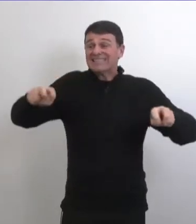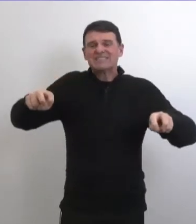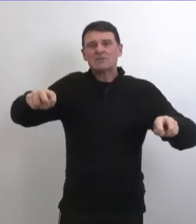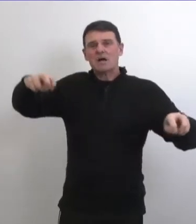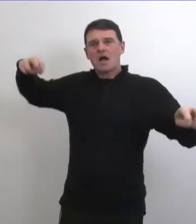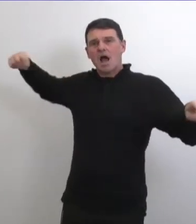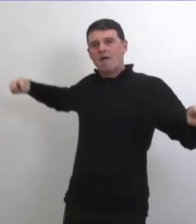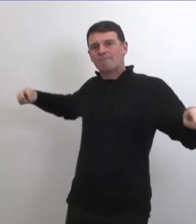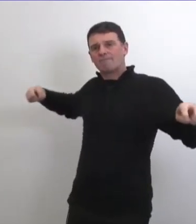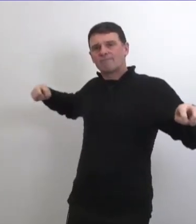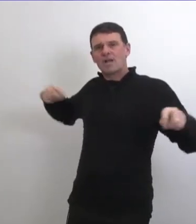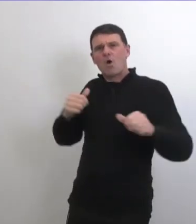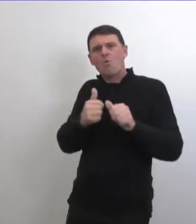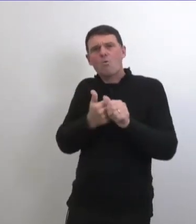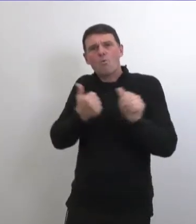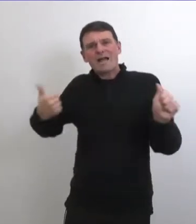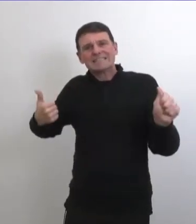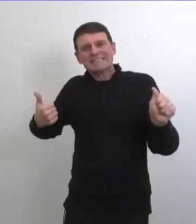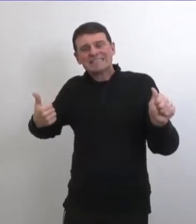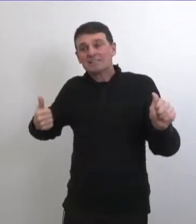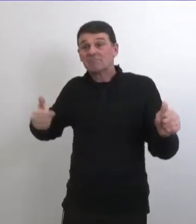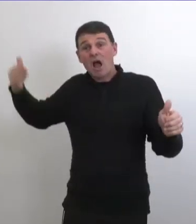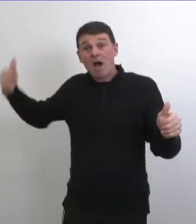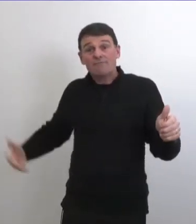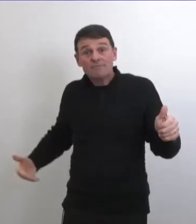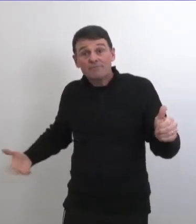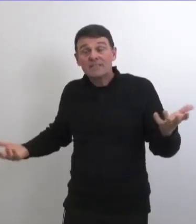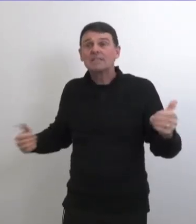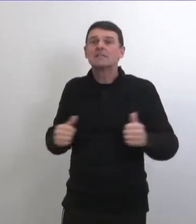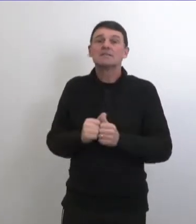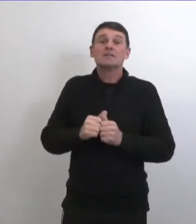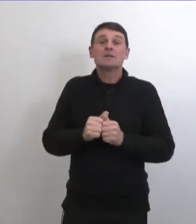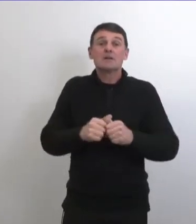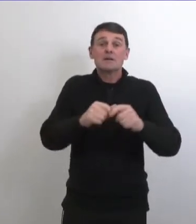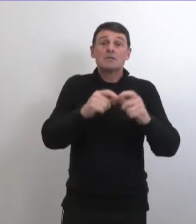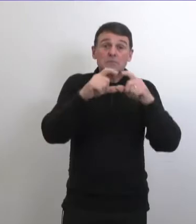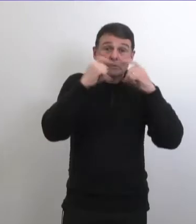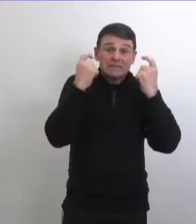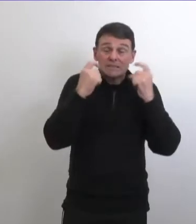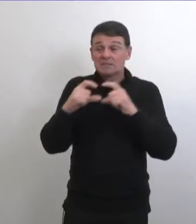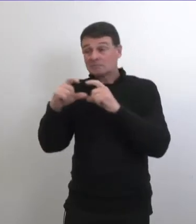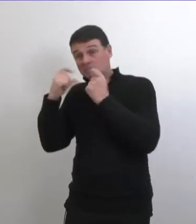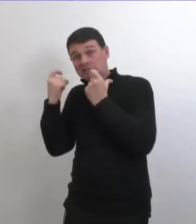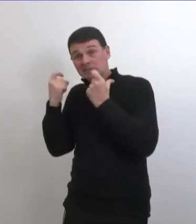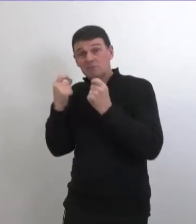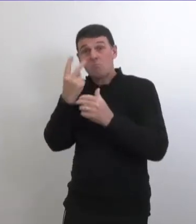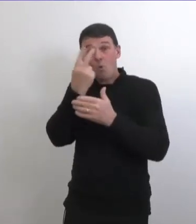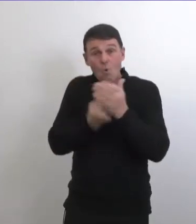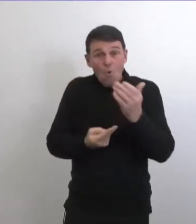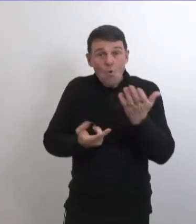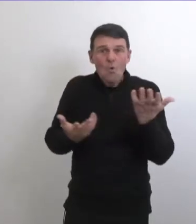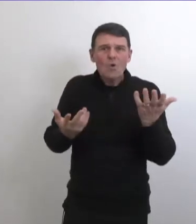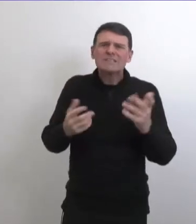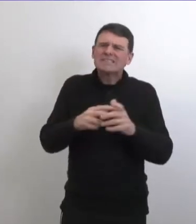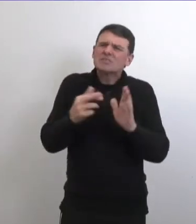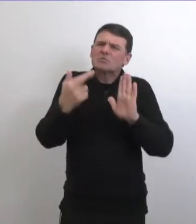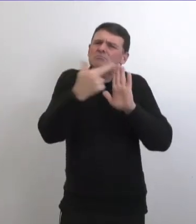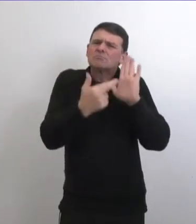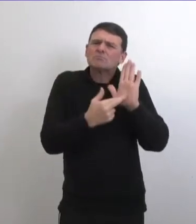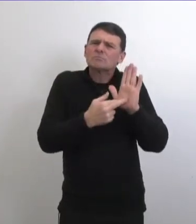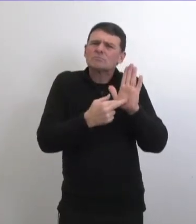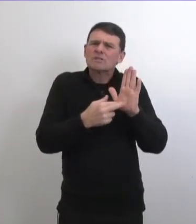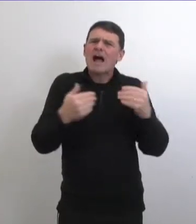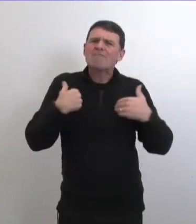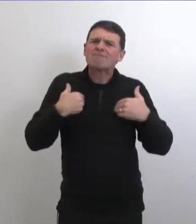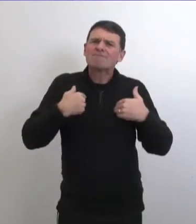cette personne s'occupe de ses propres bagages que cette personne s'assoit à l'arrière pour être le plus impossible du conducteur il faut que tout le monde porte